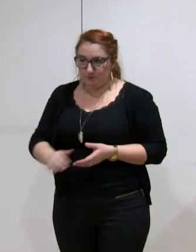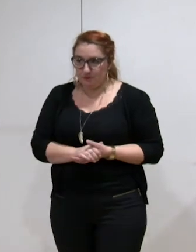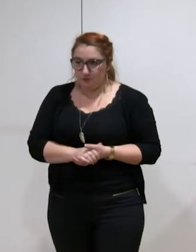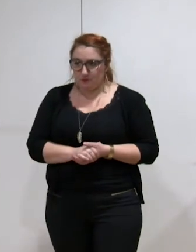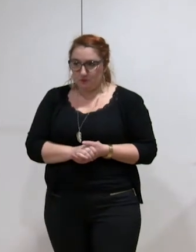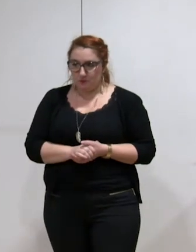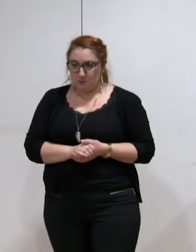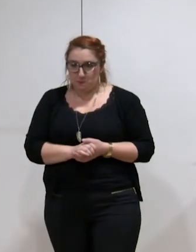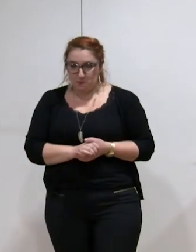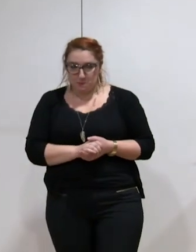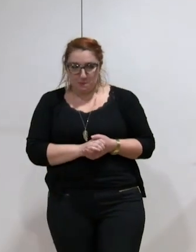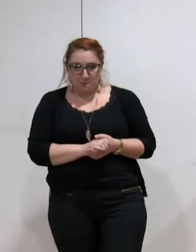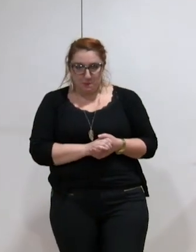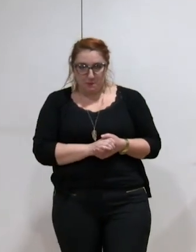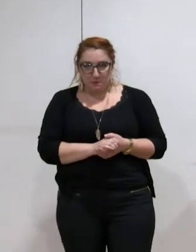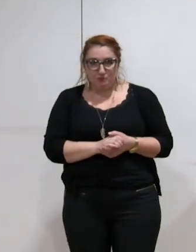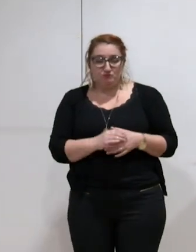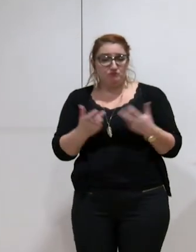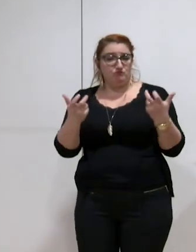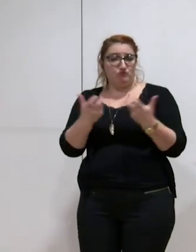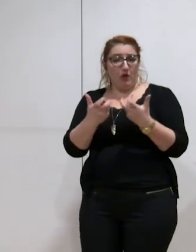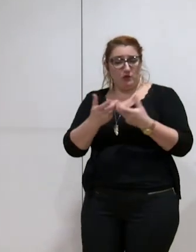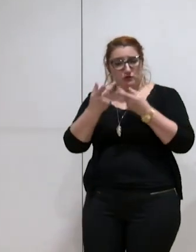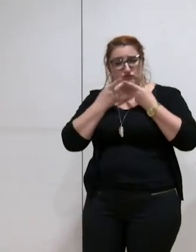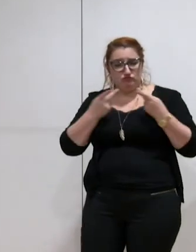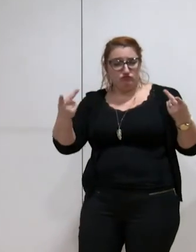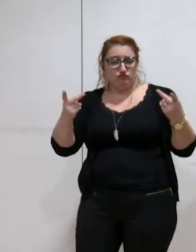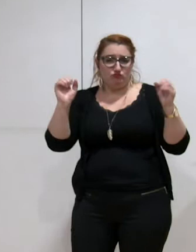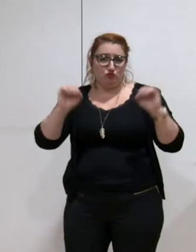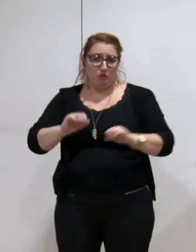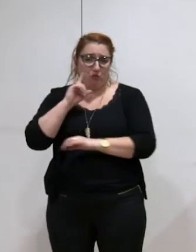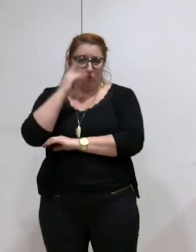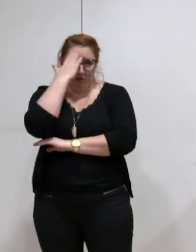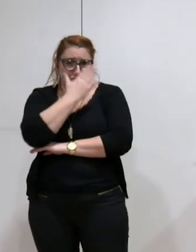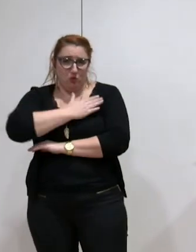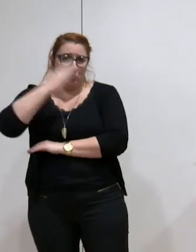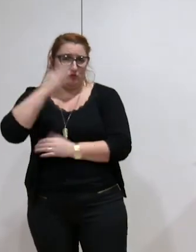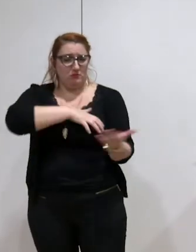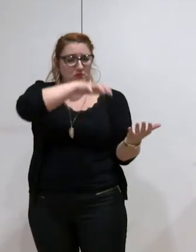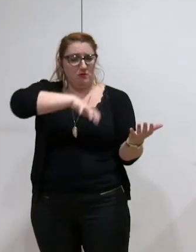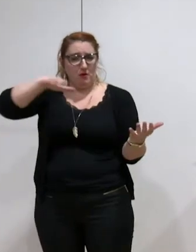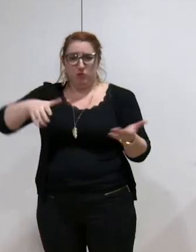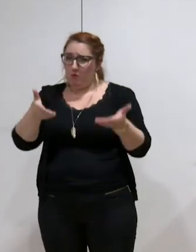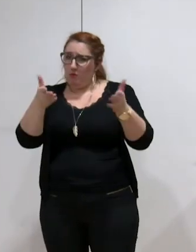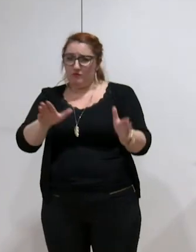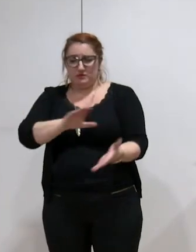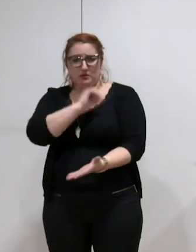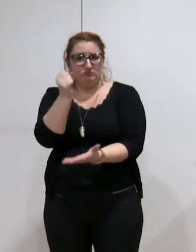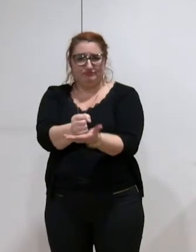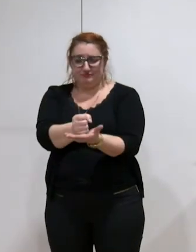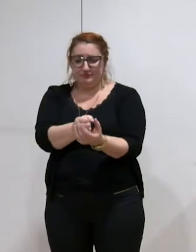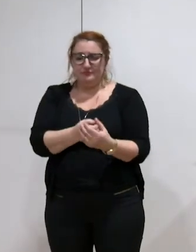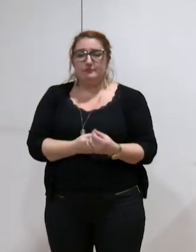peux vous citer parce qu'il est connu de tous et qu'il est inscrit dans les rapports officiels, c'est celui du réseau d'eau pluviale.